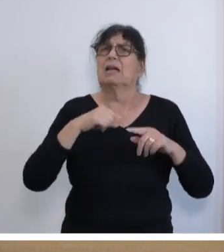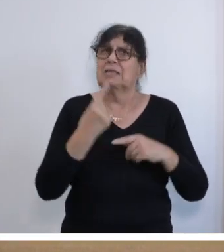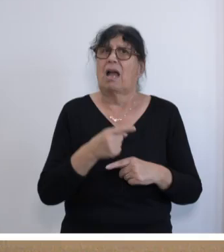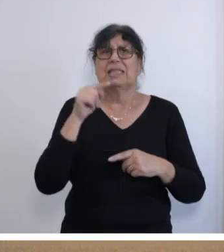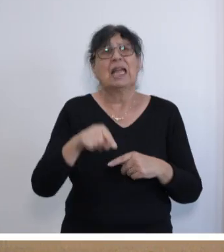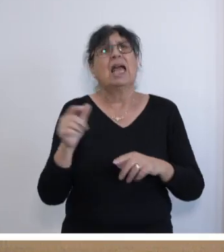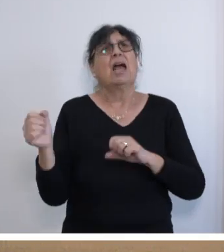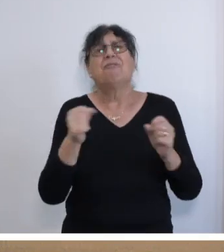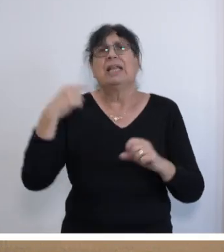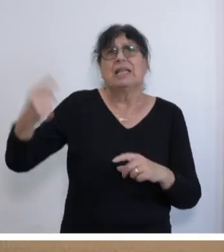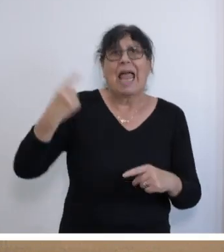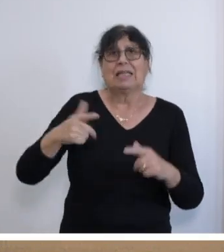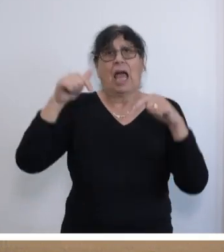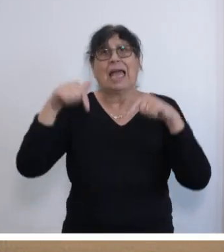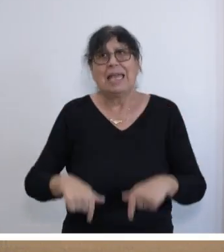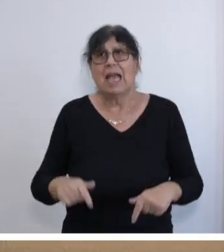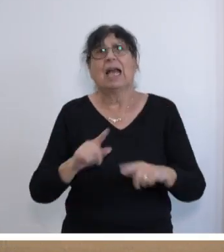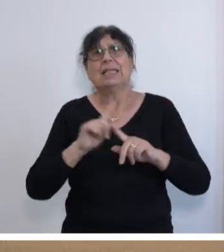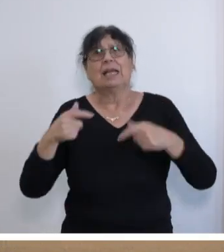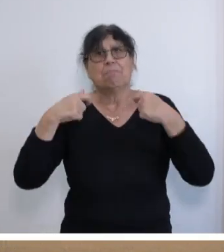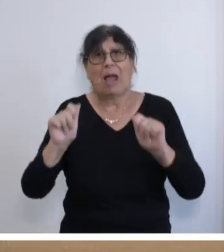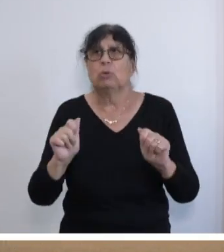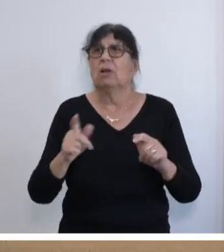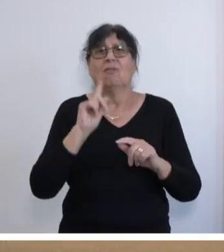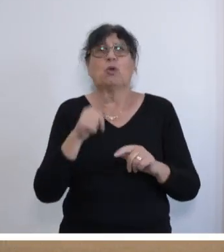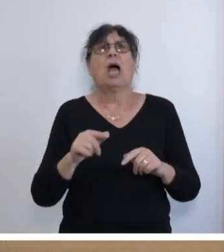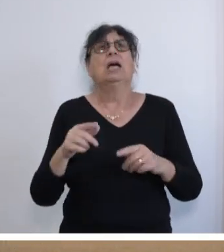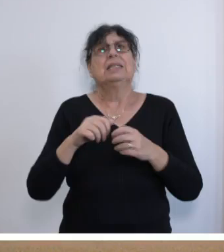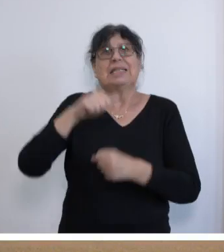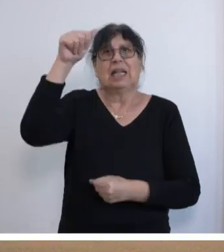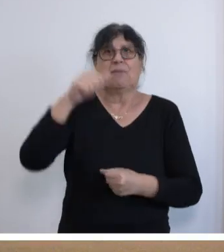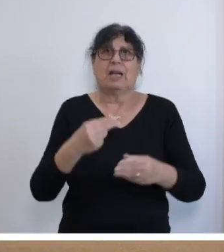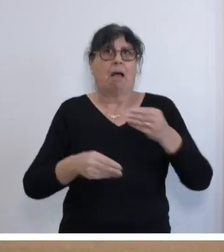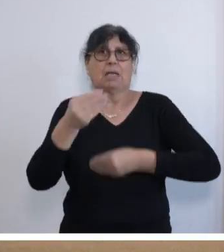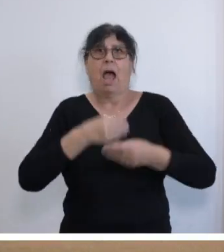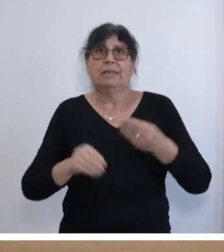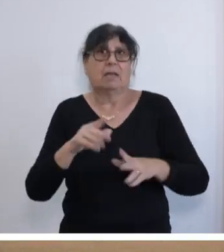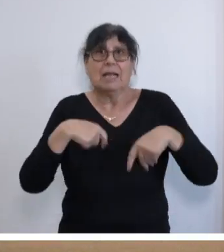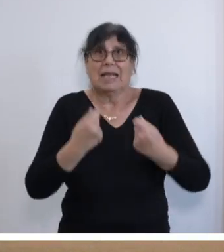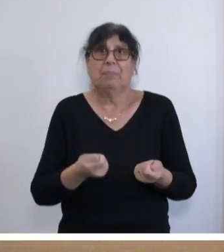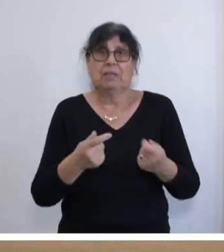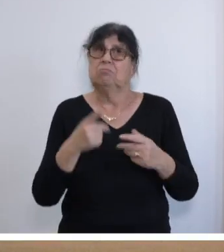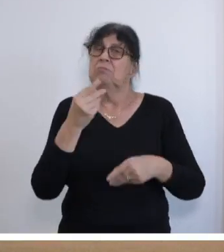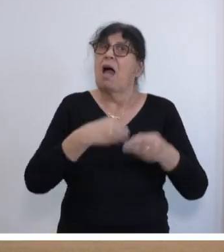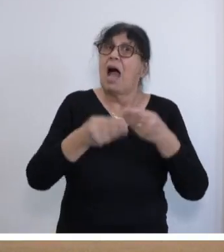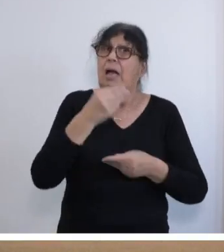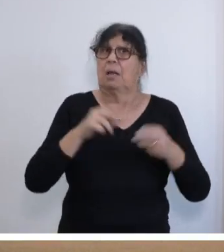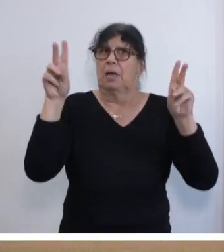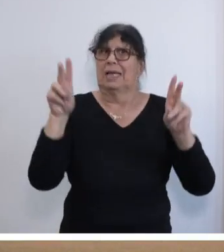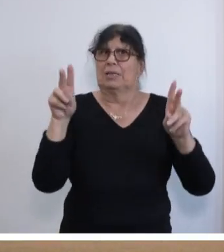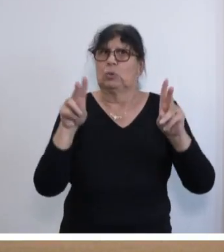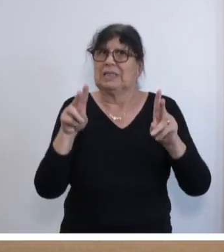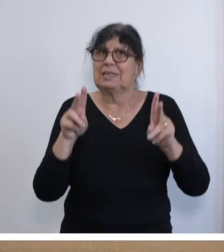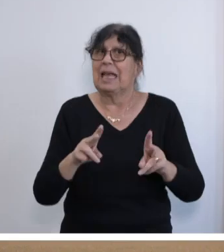werden einfach woanders nicht gebaut, weil es diesen festen Plan des Zertifikathandels gibt mit dem Cap and Trade, wo der Handel immer wieder reduziert wird. da wird